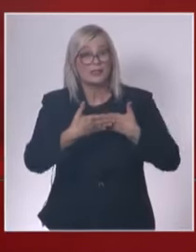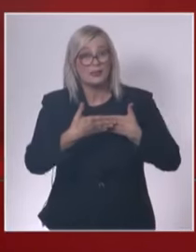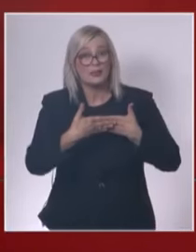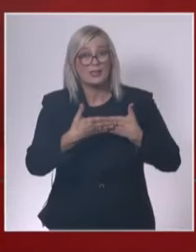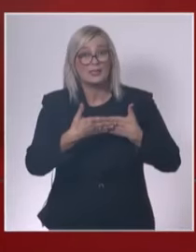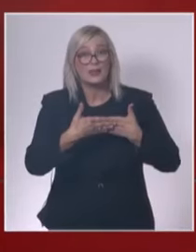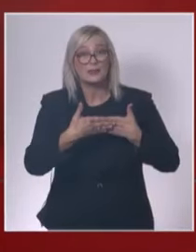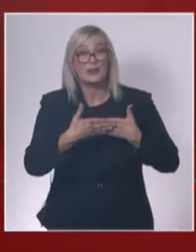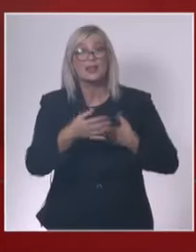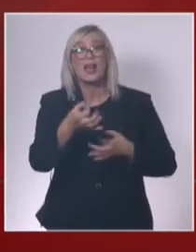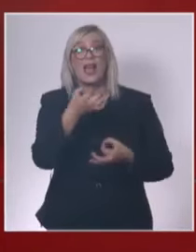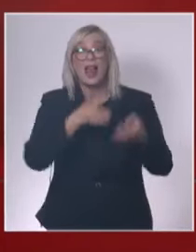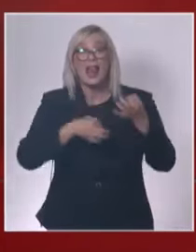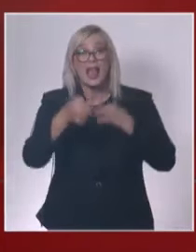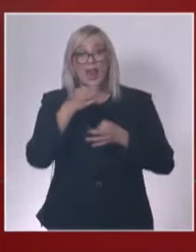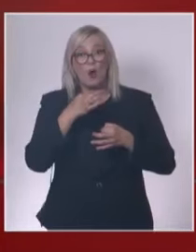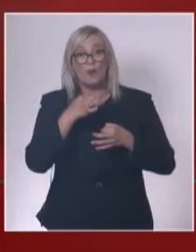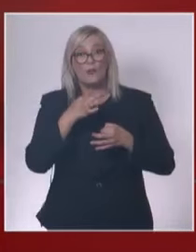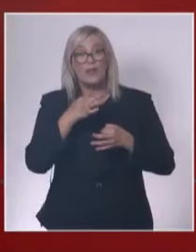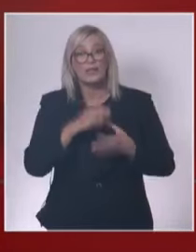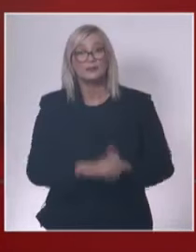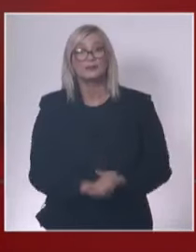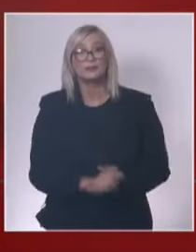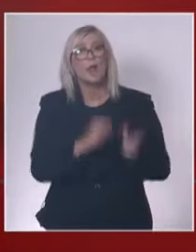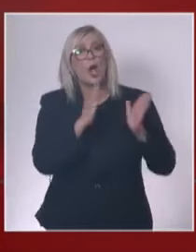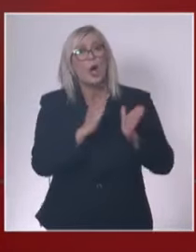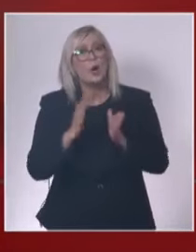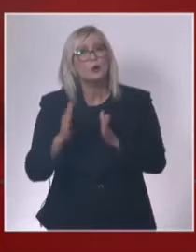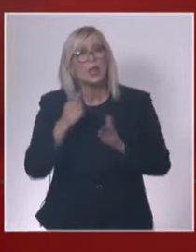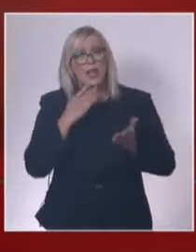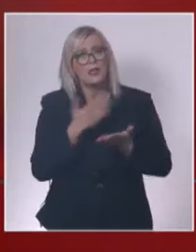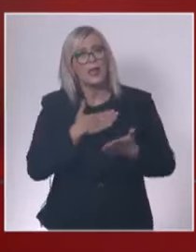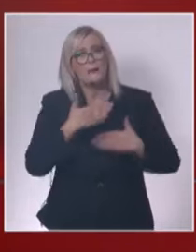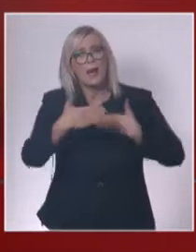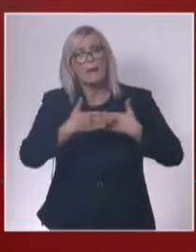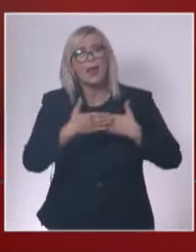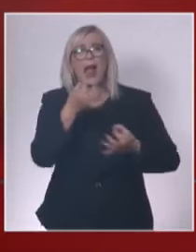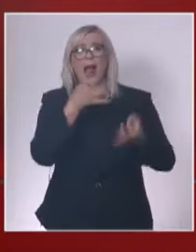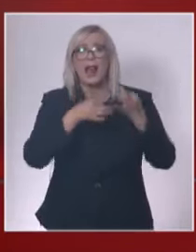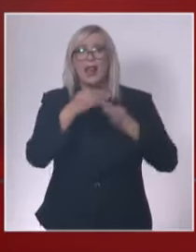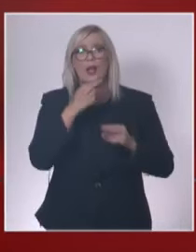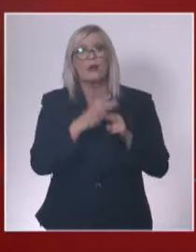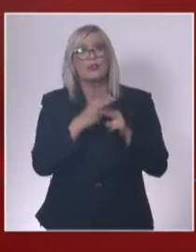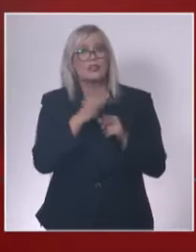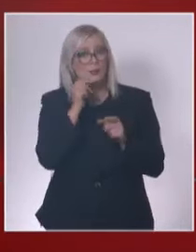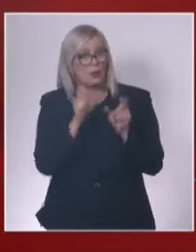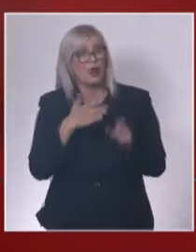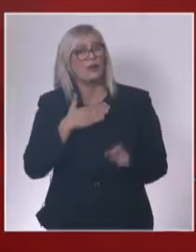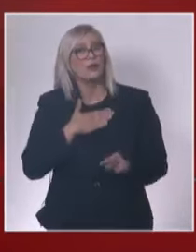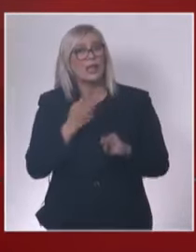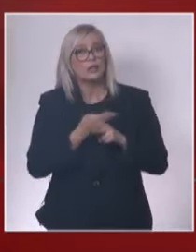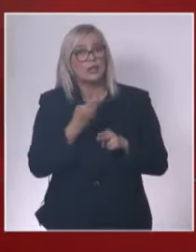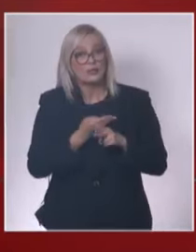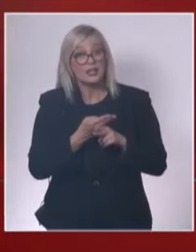Достапност на лековите, мислам, континуирана пристапност на лековите за нашите пациенти во нашата